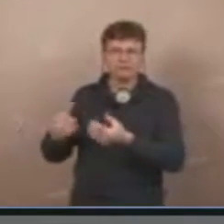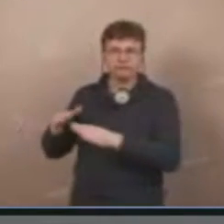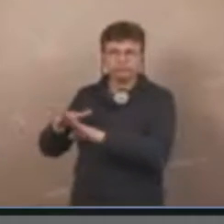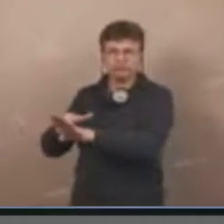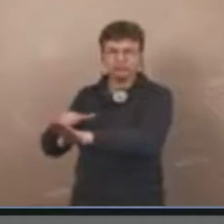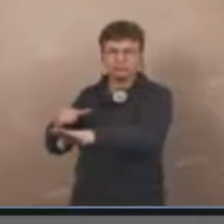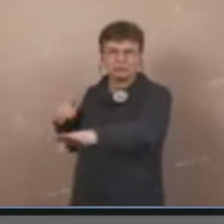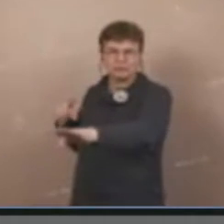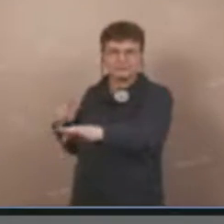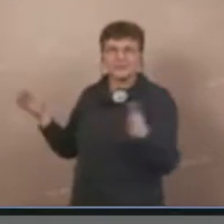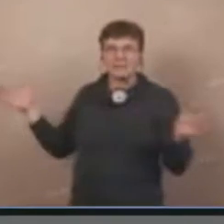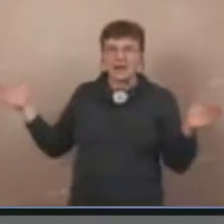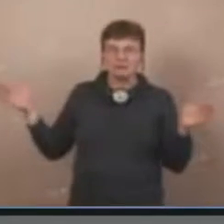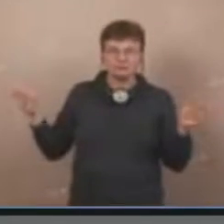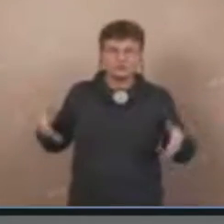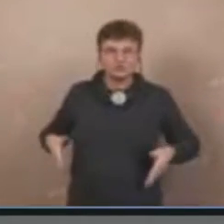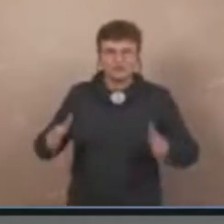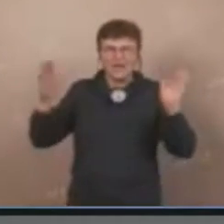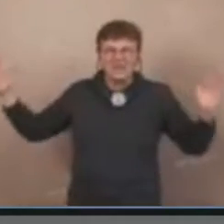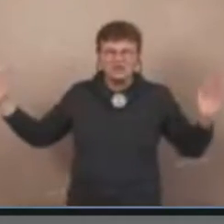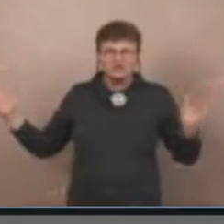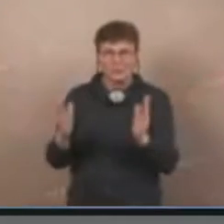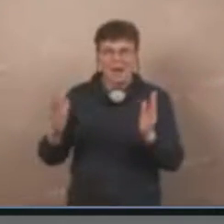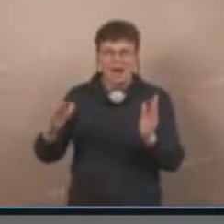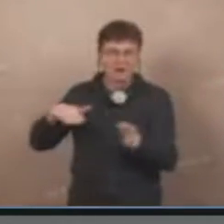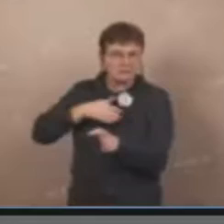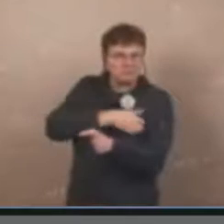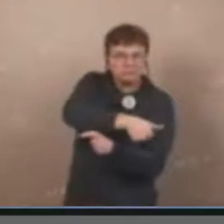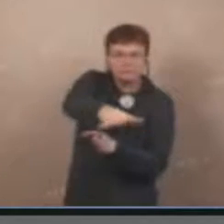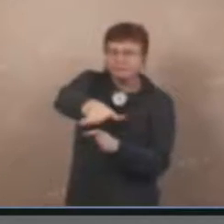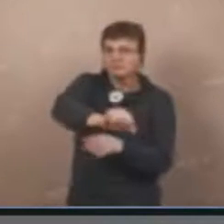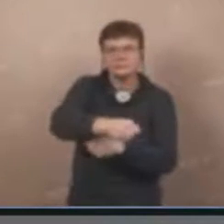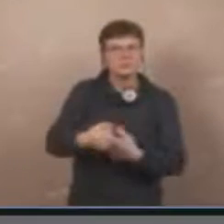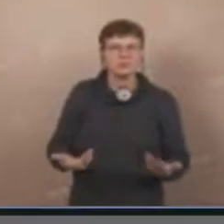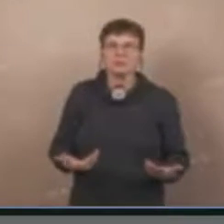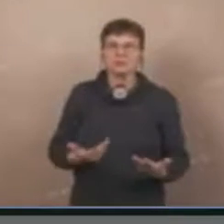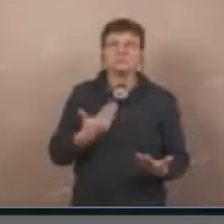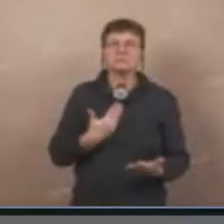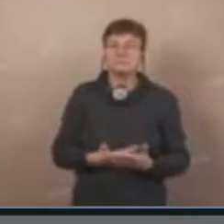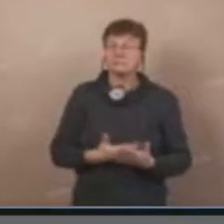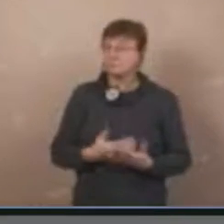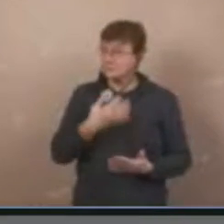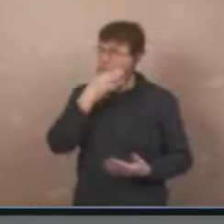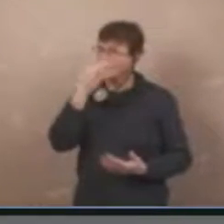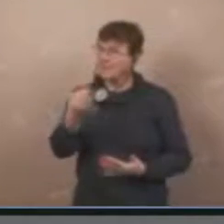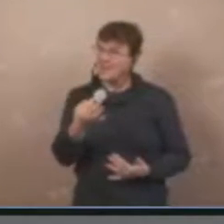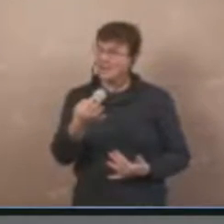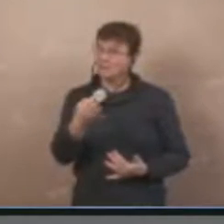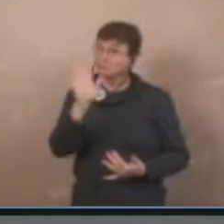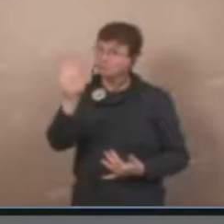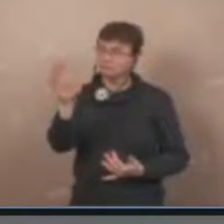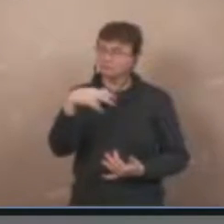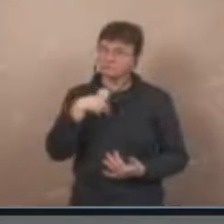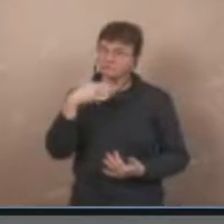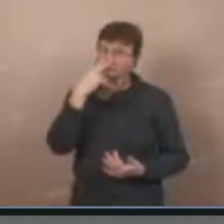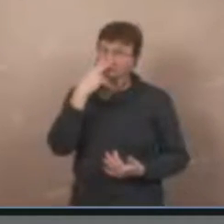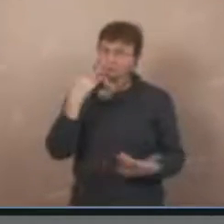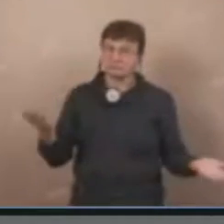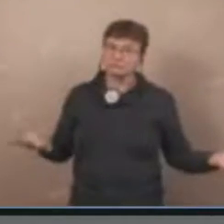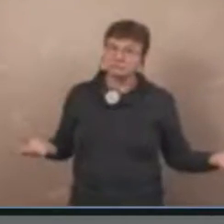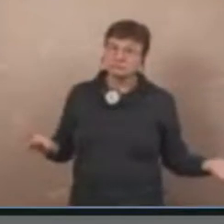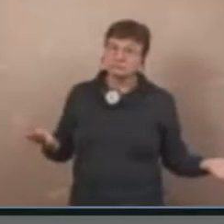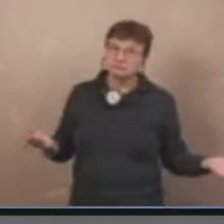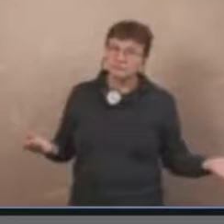Lernst. Ich würde mich freuen, wenn man da so zu tun hat. das zwar verschiedene Sachen geschieht, aber